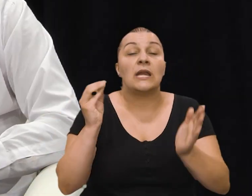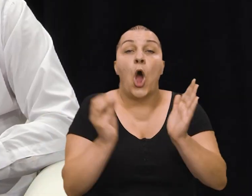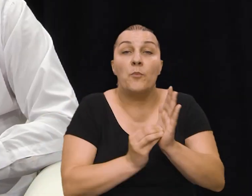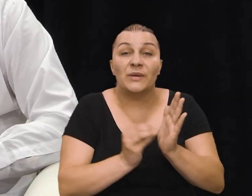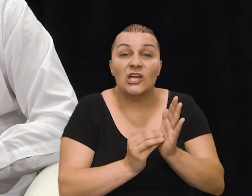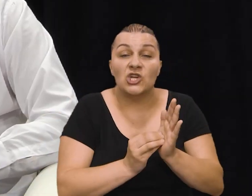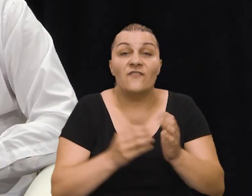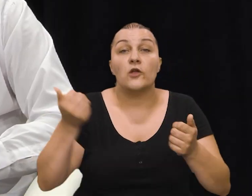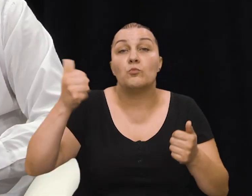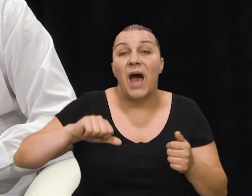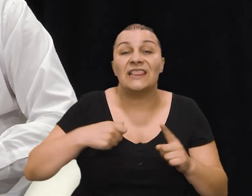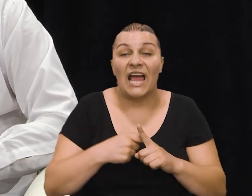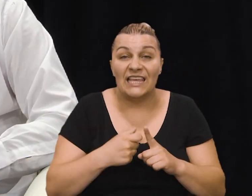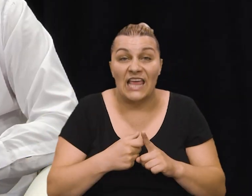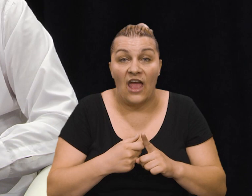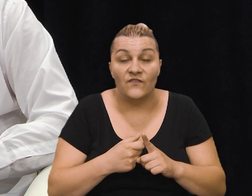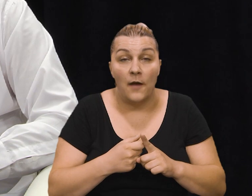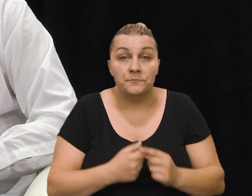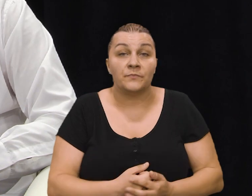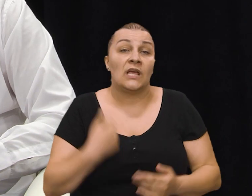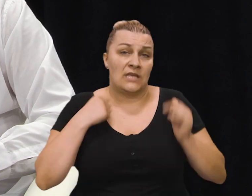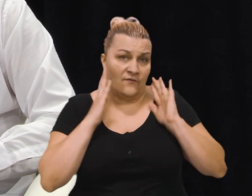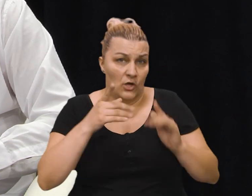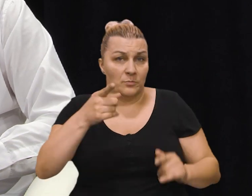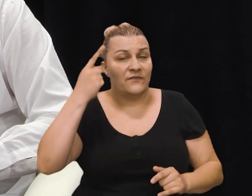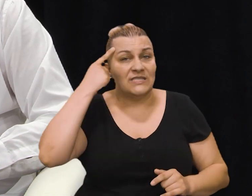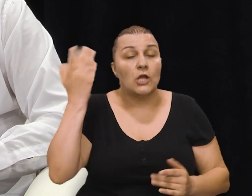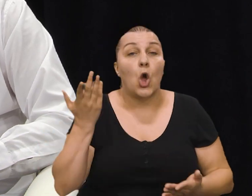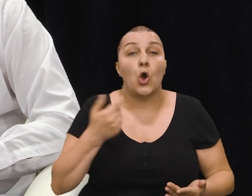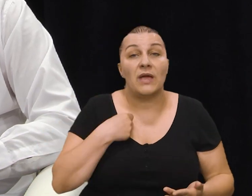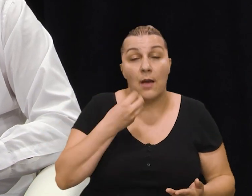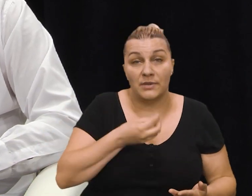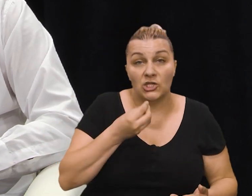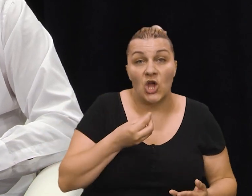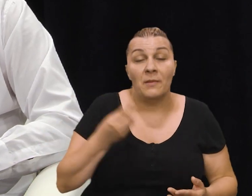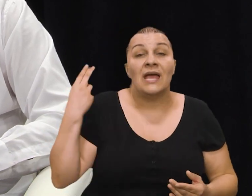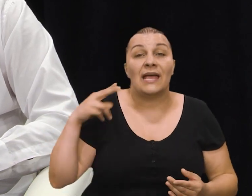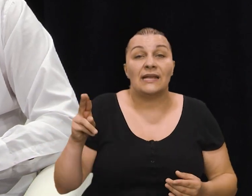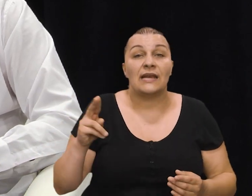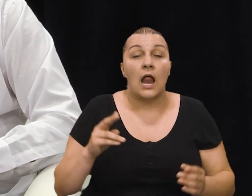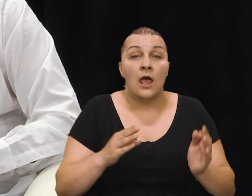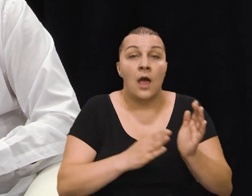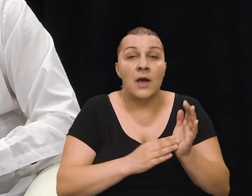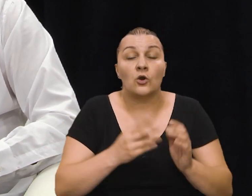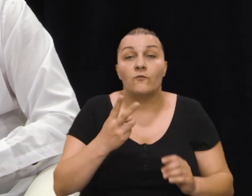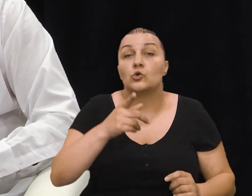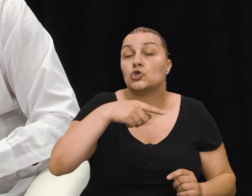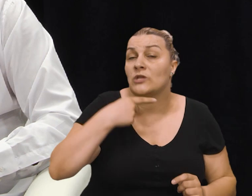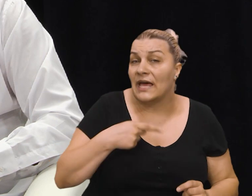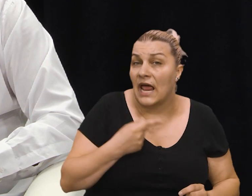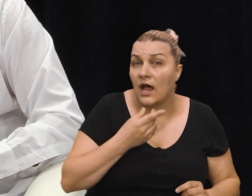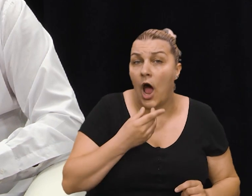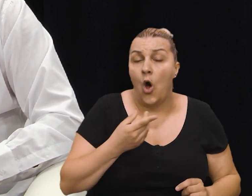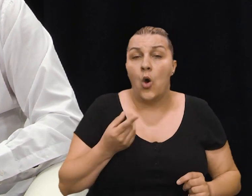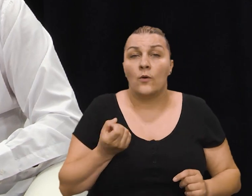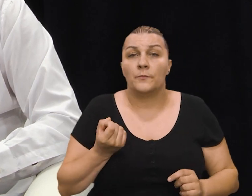zajedno na oblježavanju pada Kijeva Vjerujem da znate o kome pričam o generalu Marku Lukiću kada je